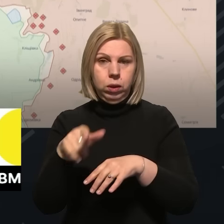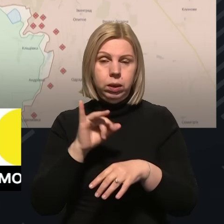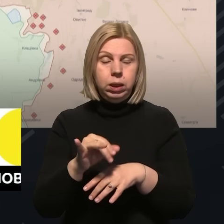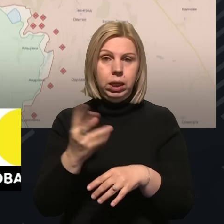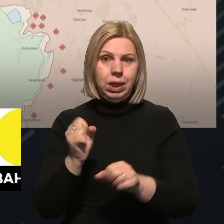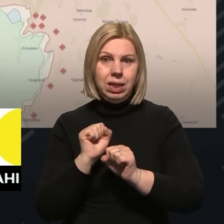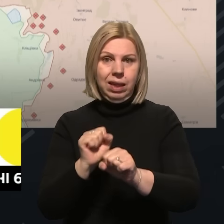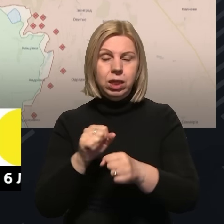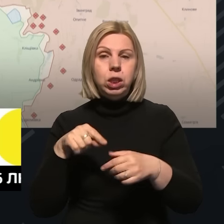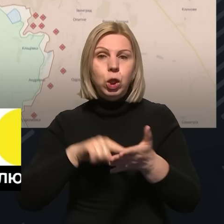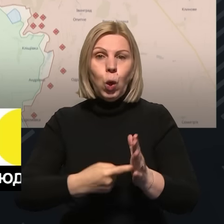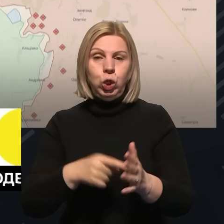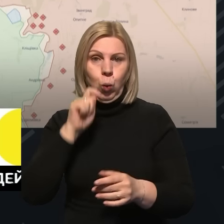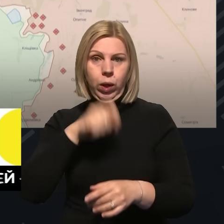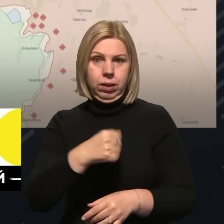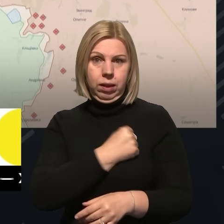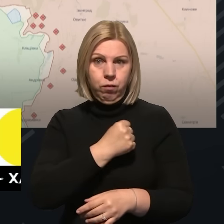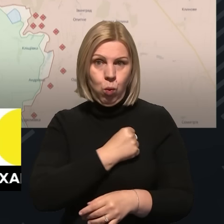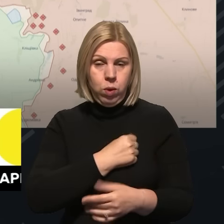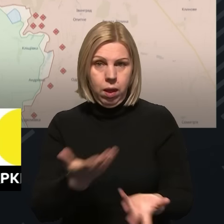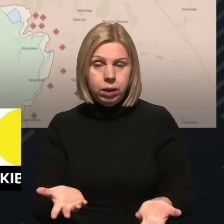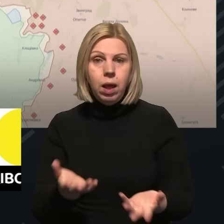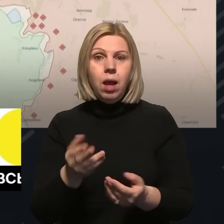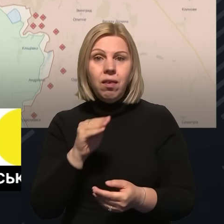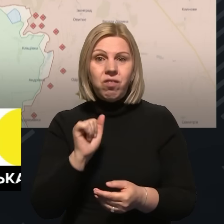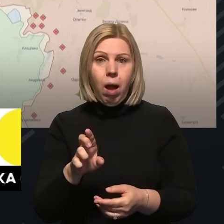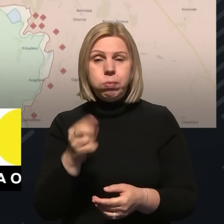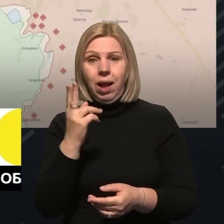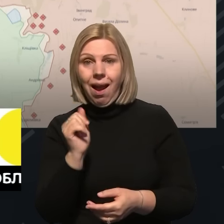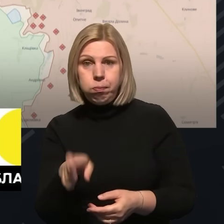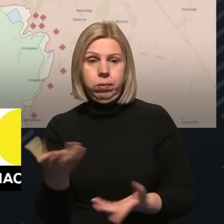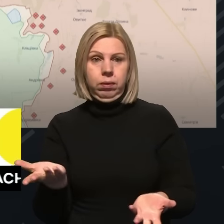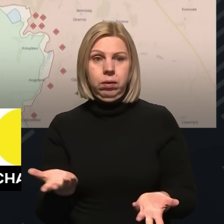захисні позиції українських захисників ФАБи і КАБи.